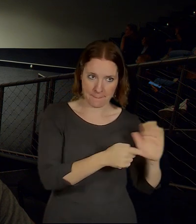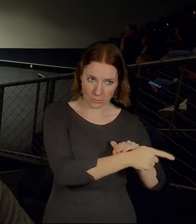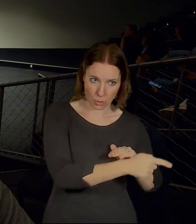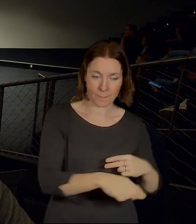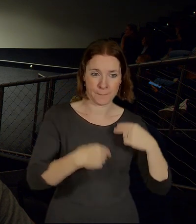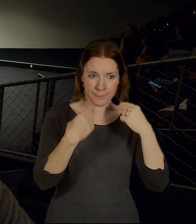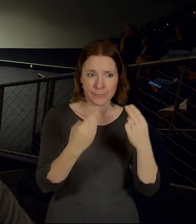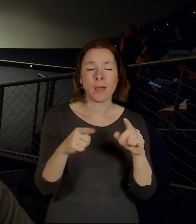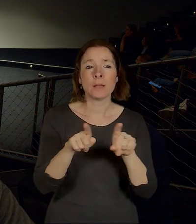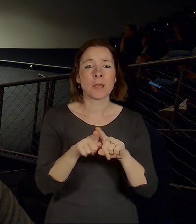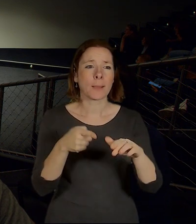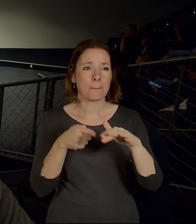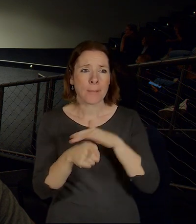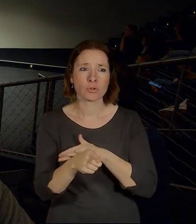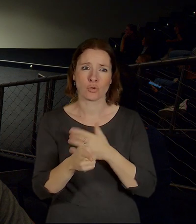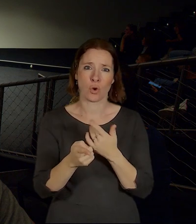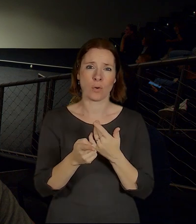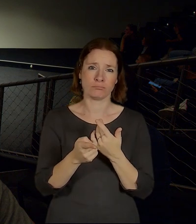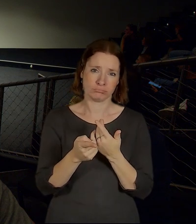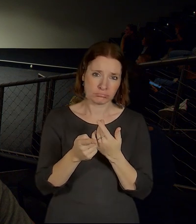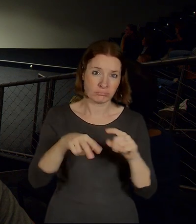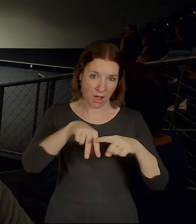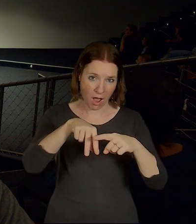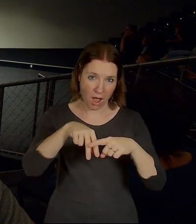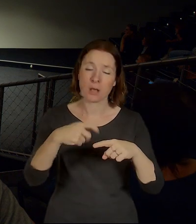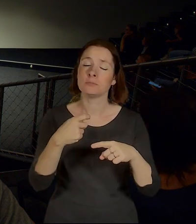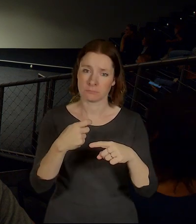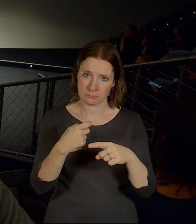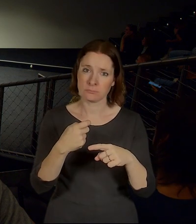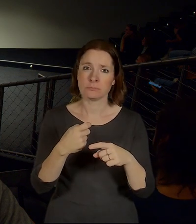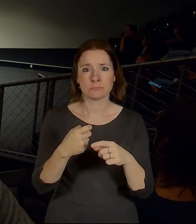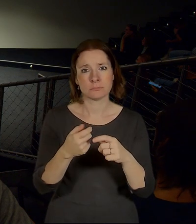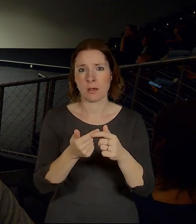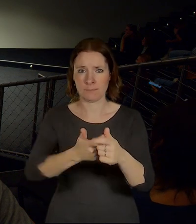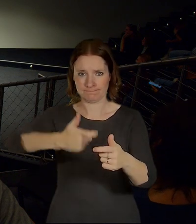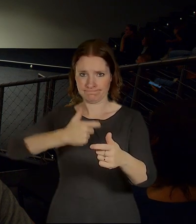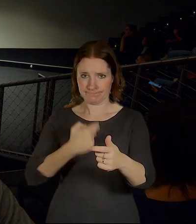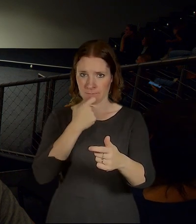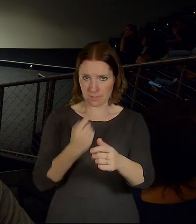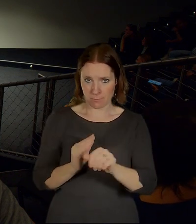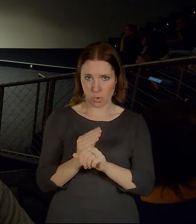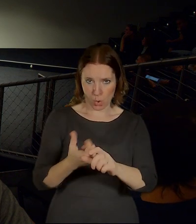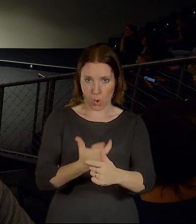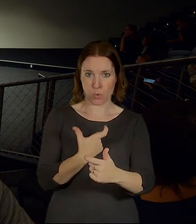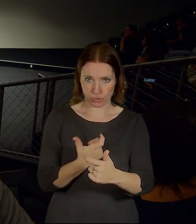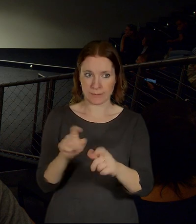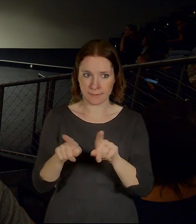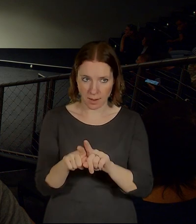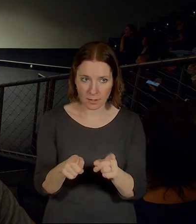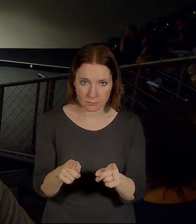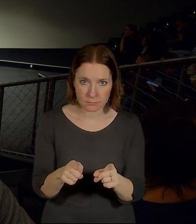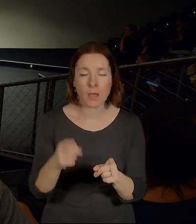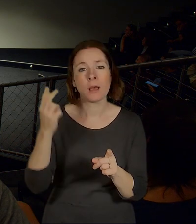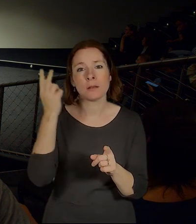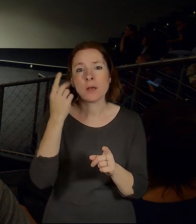i o prodlužování metra A na tom druhém konci a uvidíme, co nám